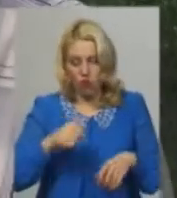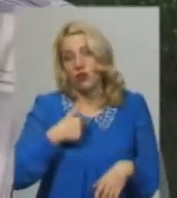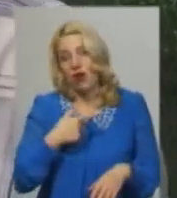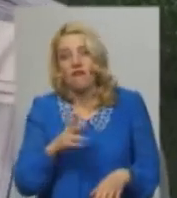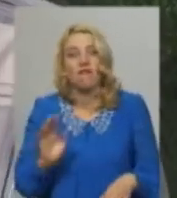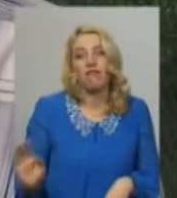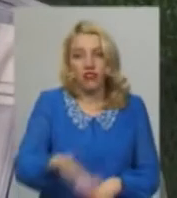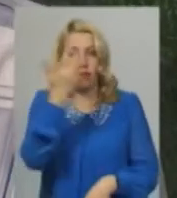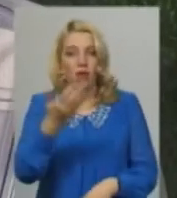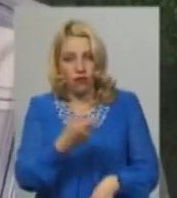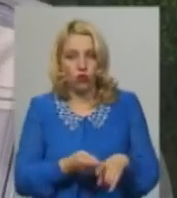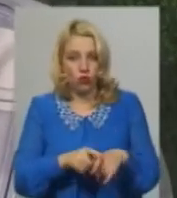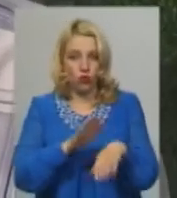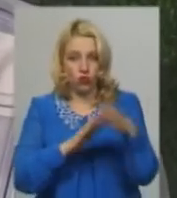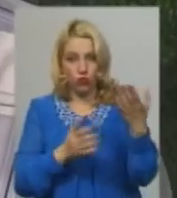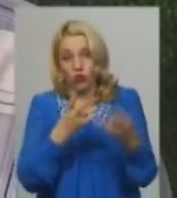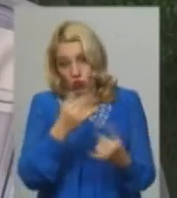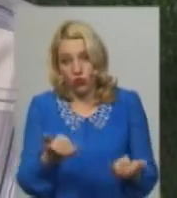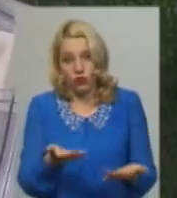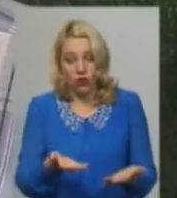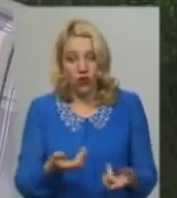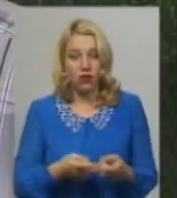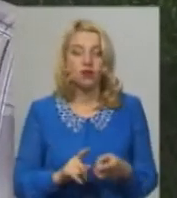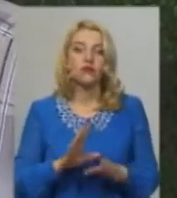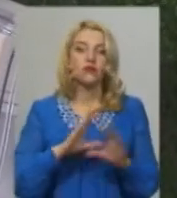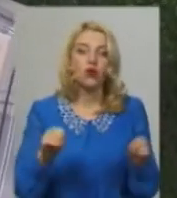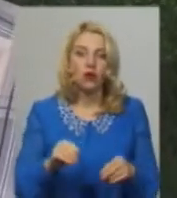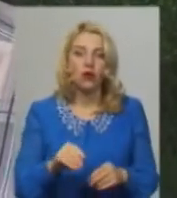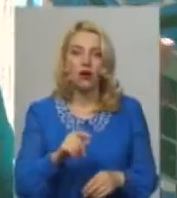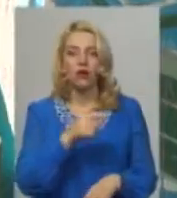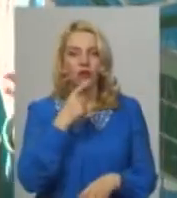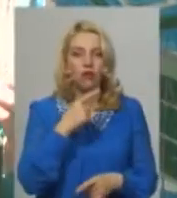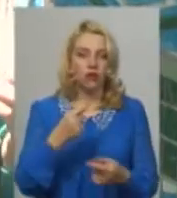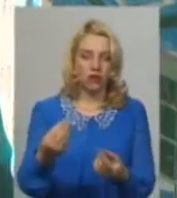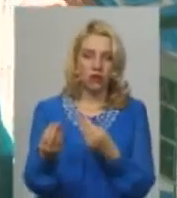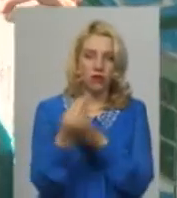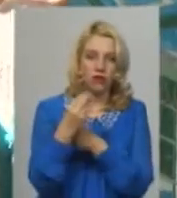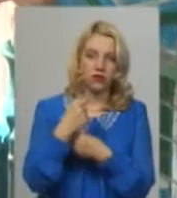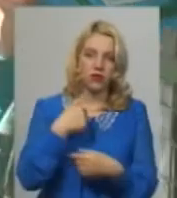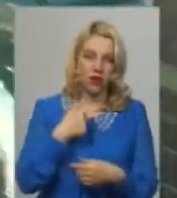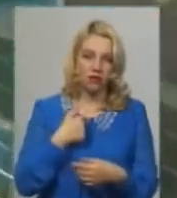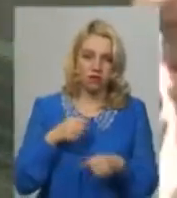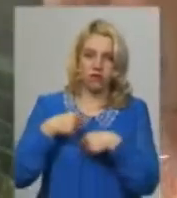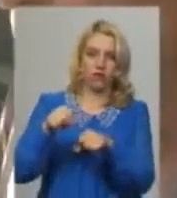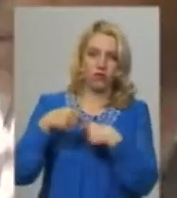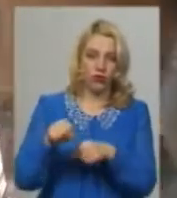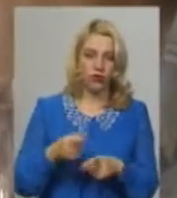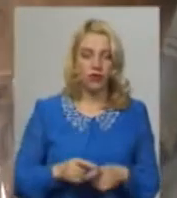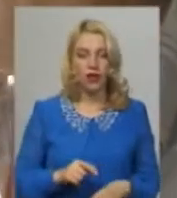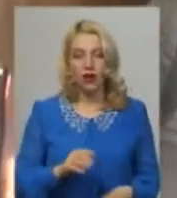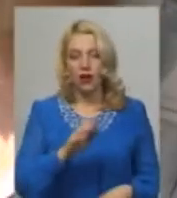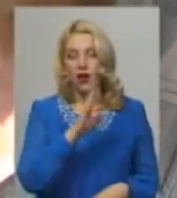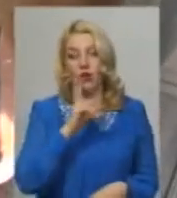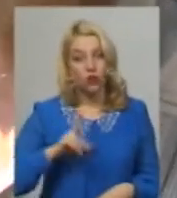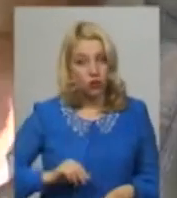руку, може, відбив ту руку її. Все, він б'є її, він здівається. Щодня сюди їжджу велосипедом. Батько-матери ніколи